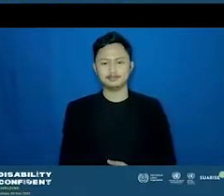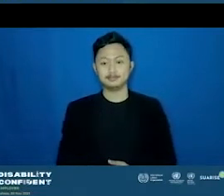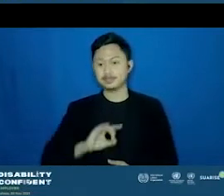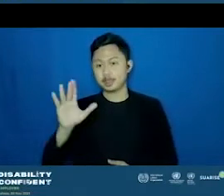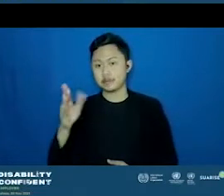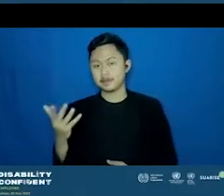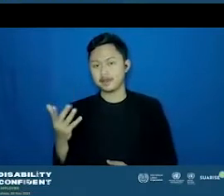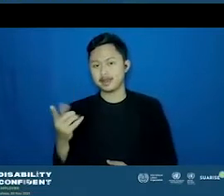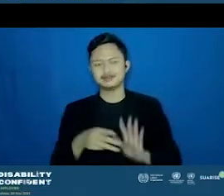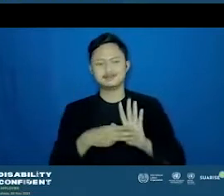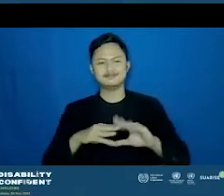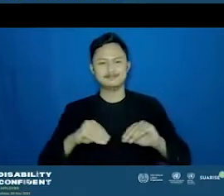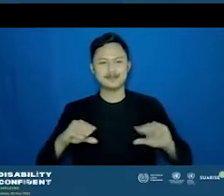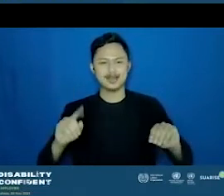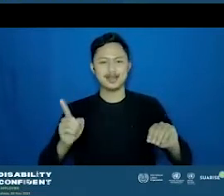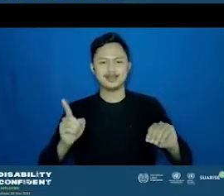magang.